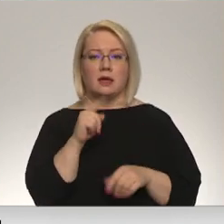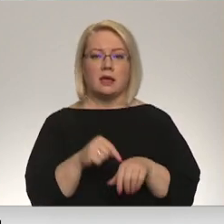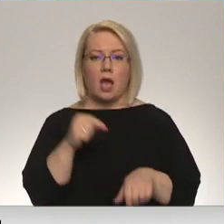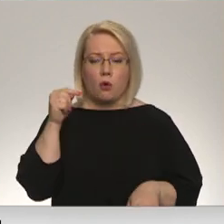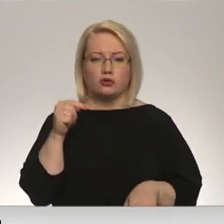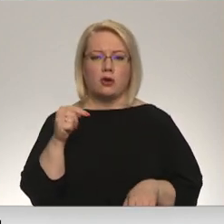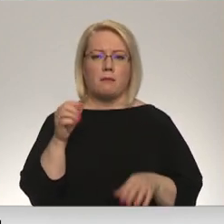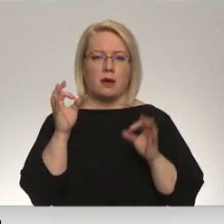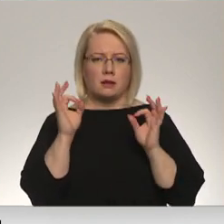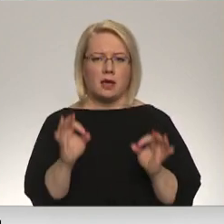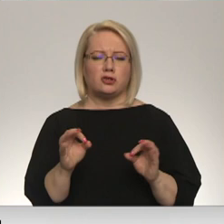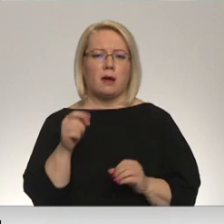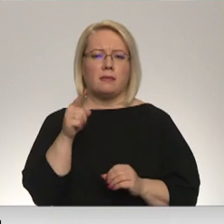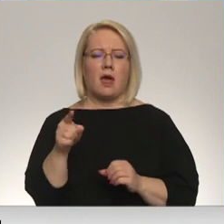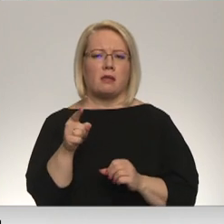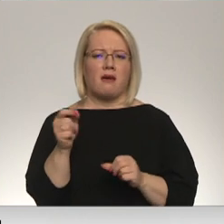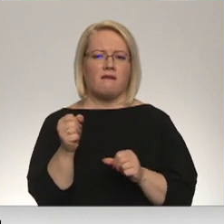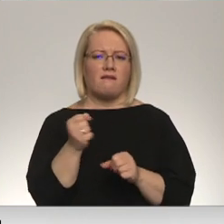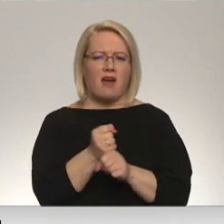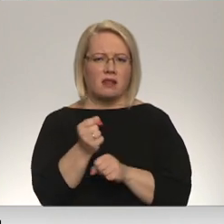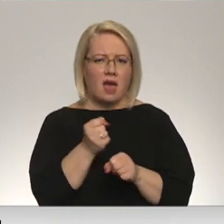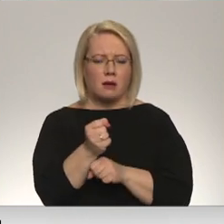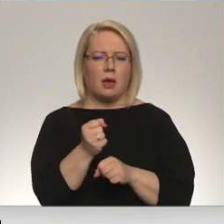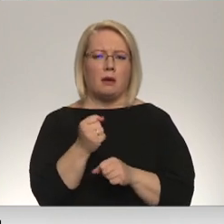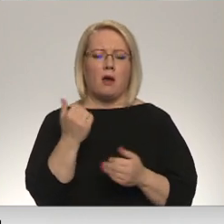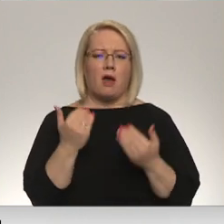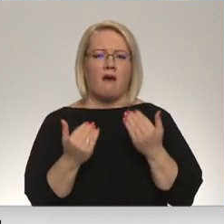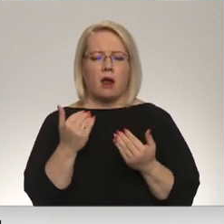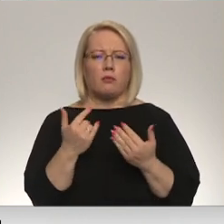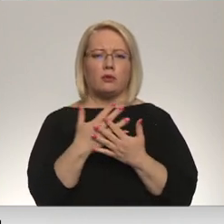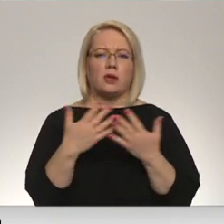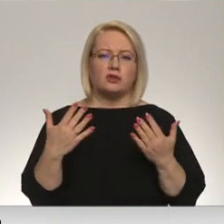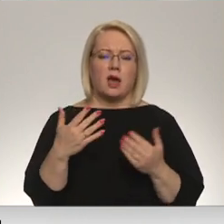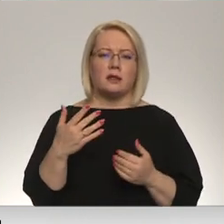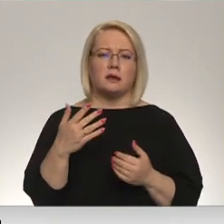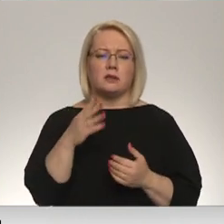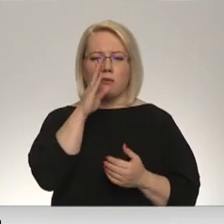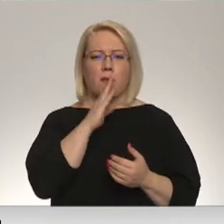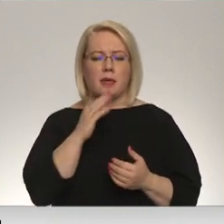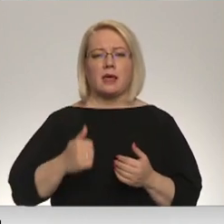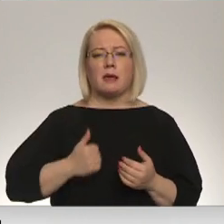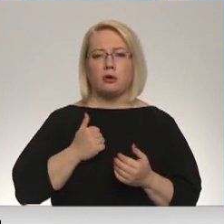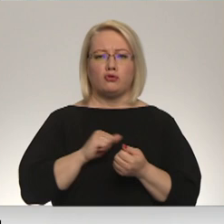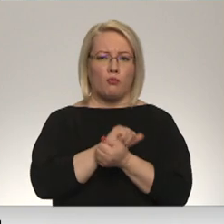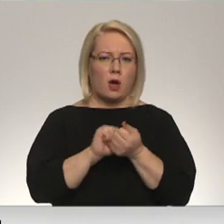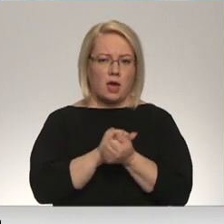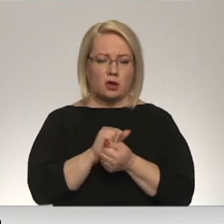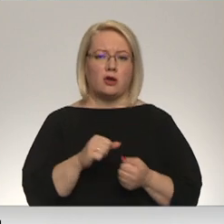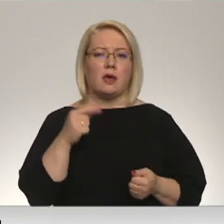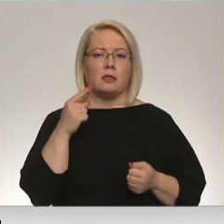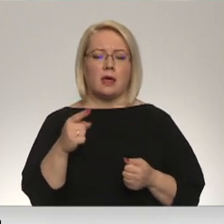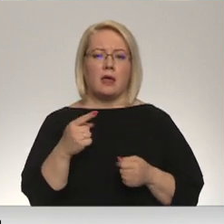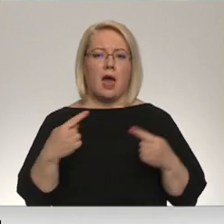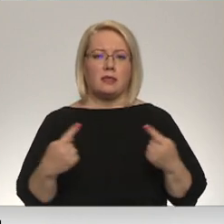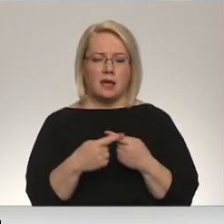jūtama šī tiešām tāda jau vardarbība, varbūt pieskaņa un tādas nopietnas īpašuma bojāšanas. Protams, ka mēs atiecīgi resursam vēl tam